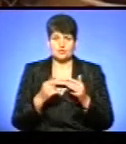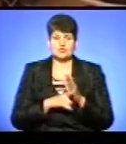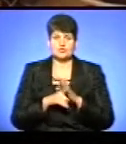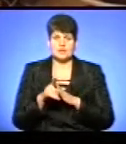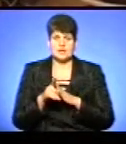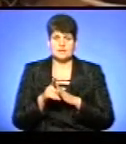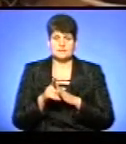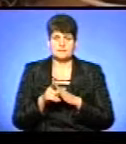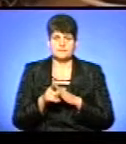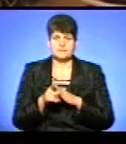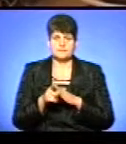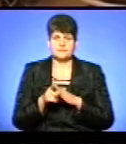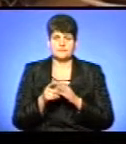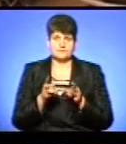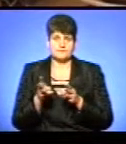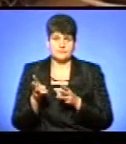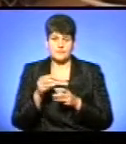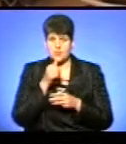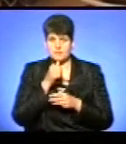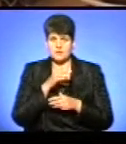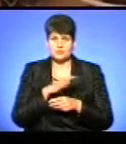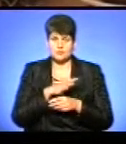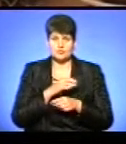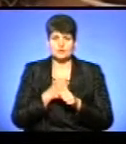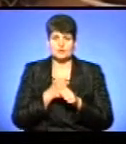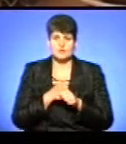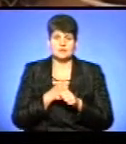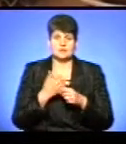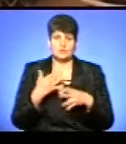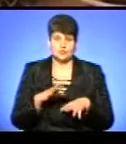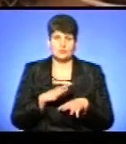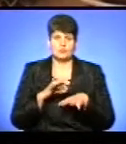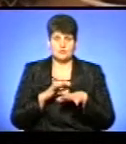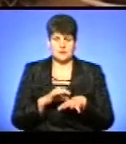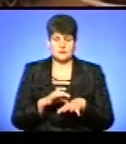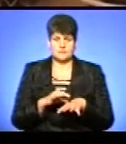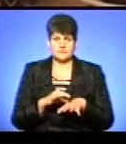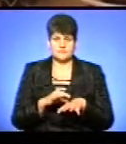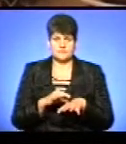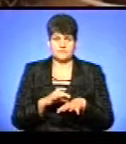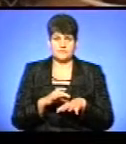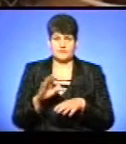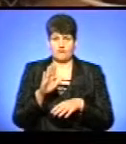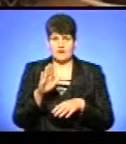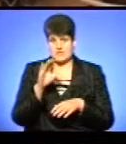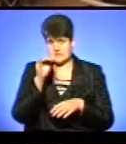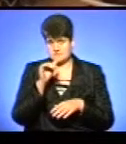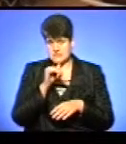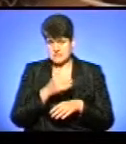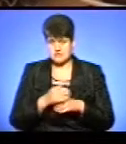було проведено пробний запуск в березні місяці,